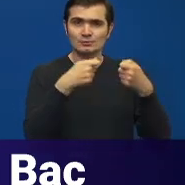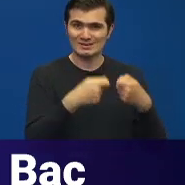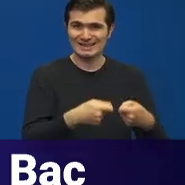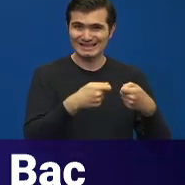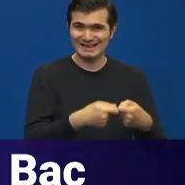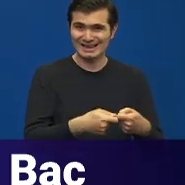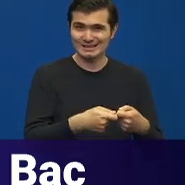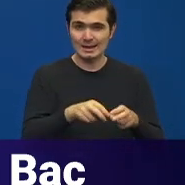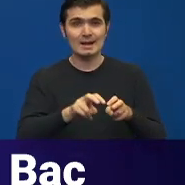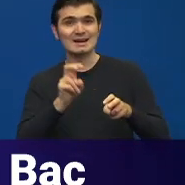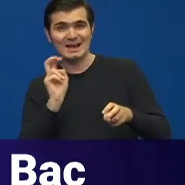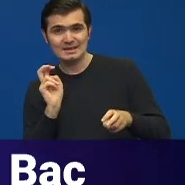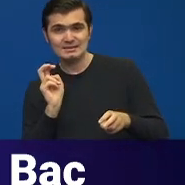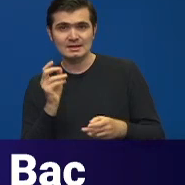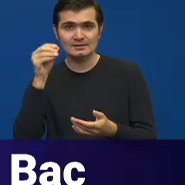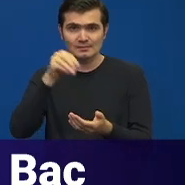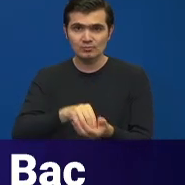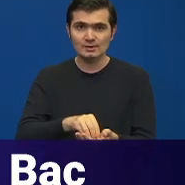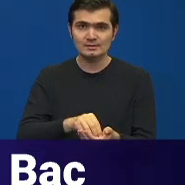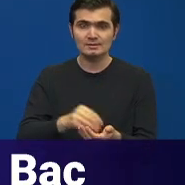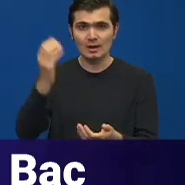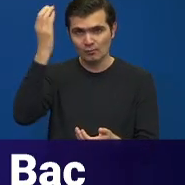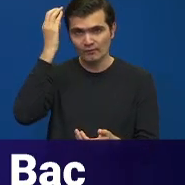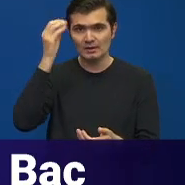să adoptați sau să îl puneți ordine de zi?